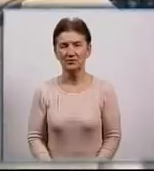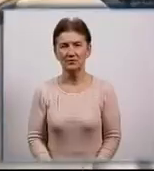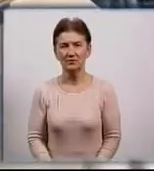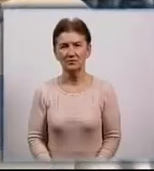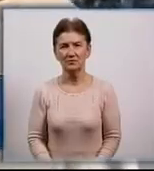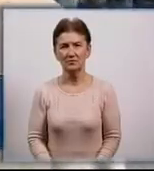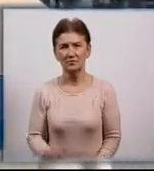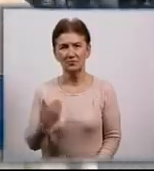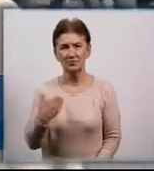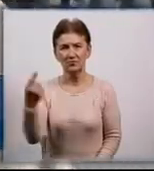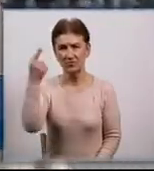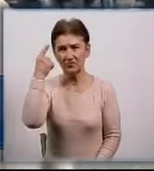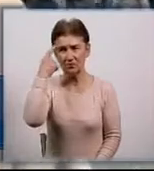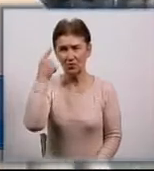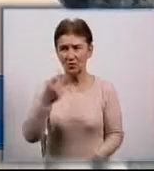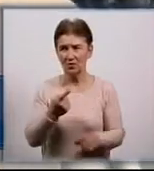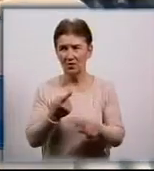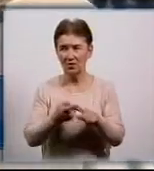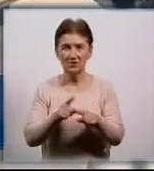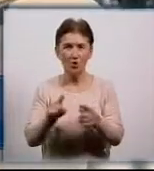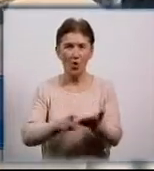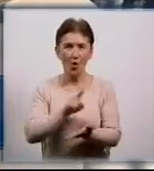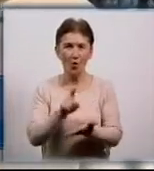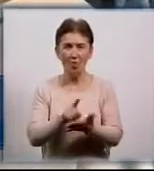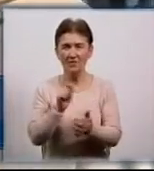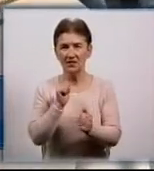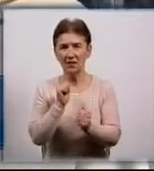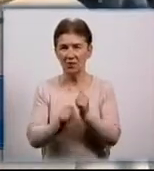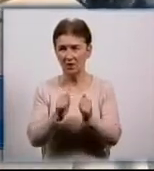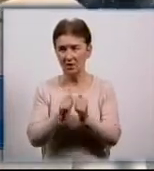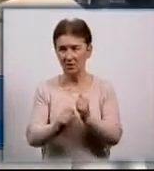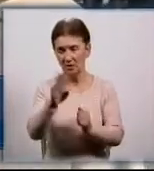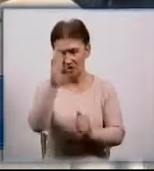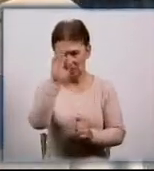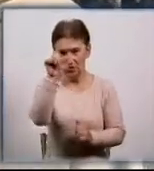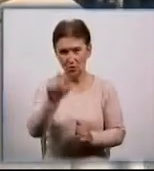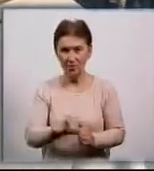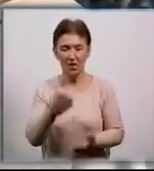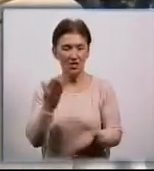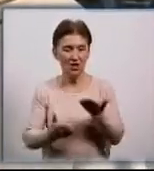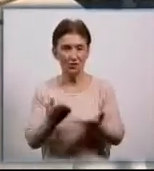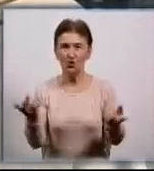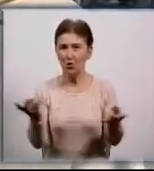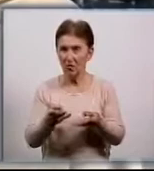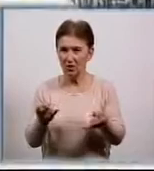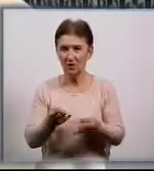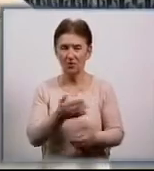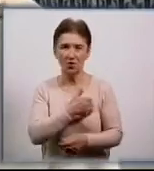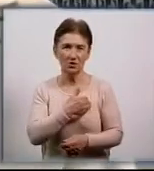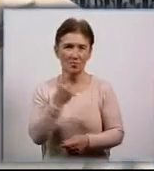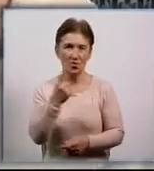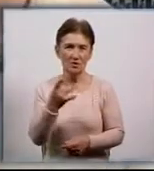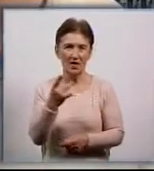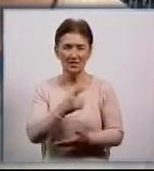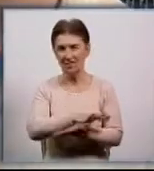Я думаю, це обов'язок кожного справжнього чоловіка, що потрібно це в житті хоч один раз, але пройти. Як я